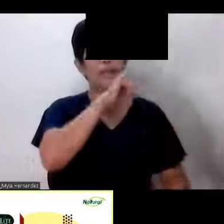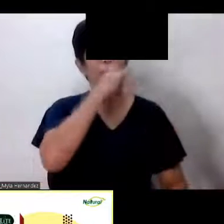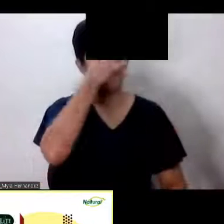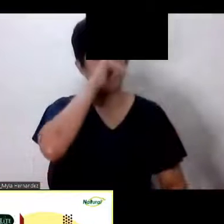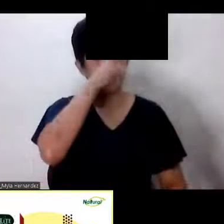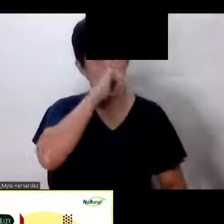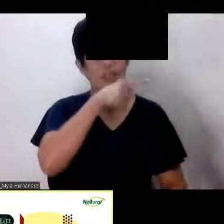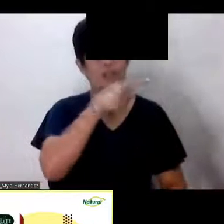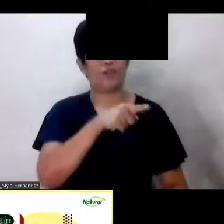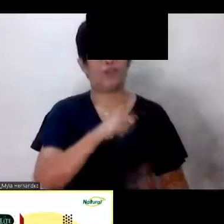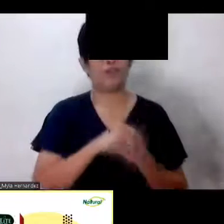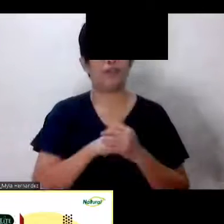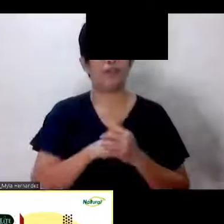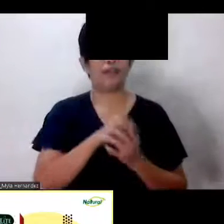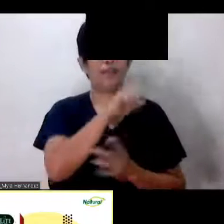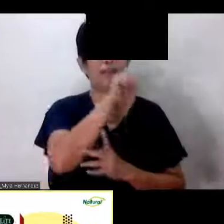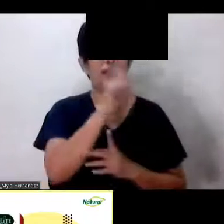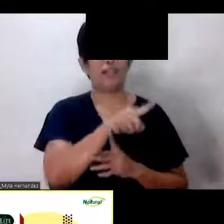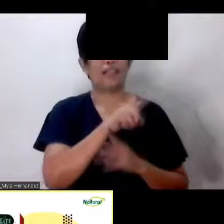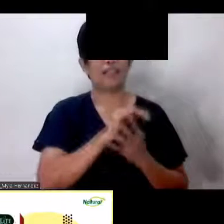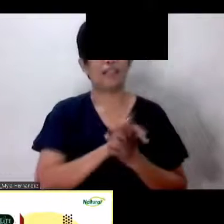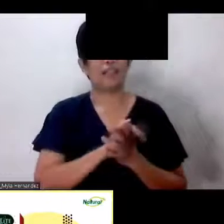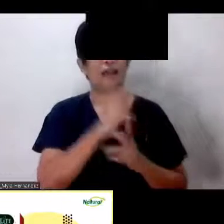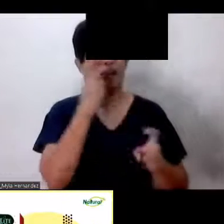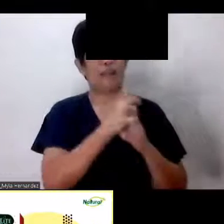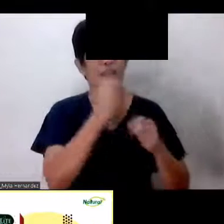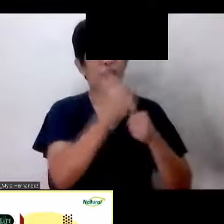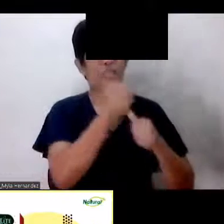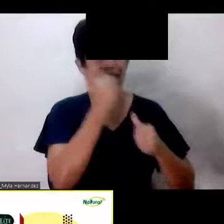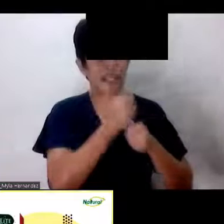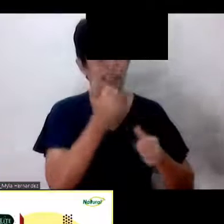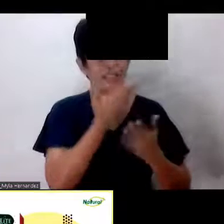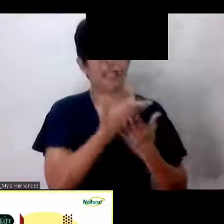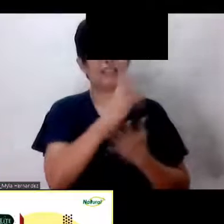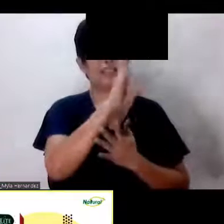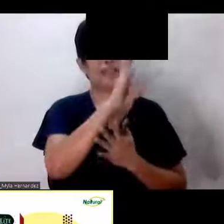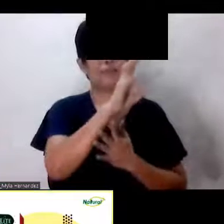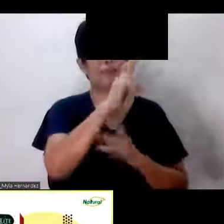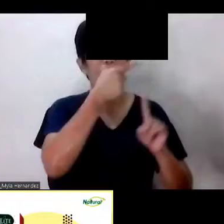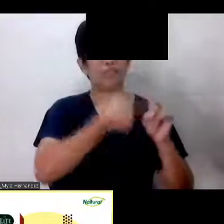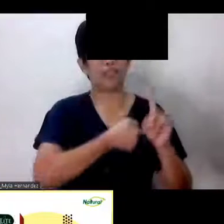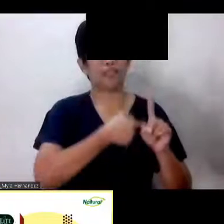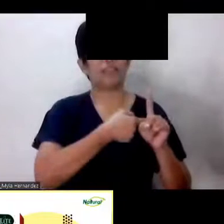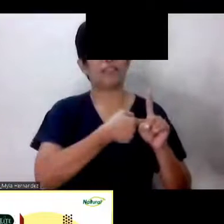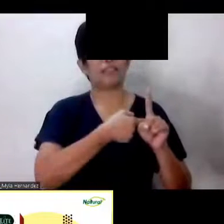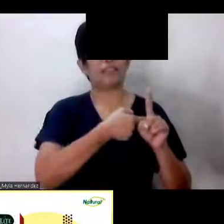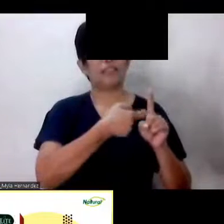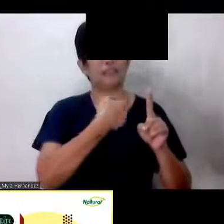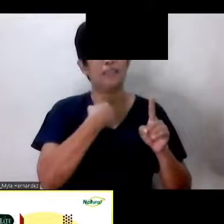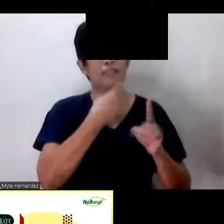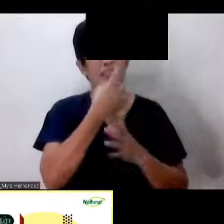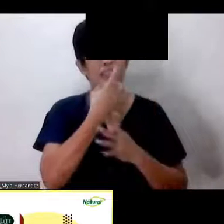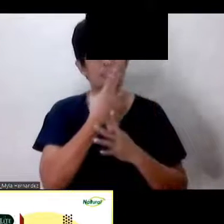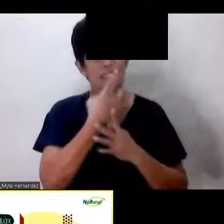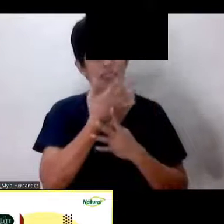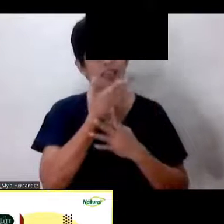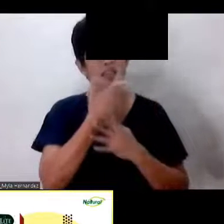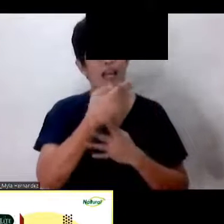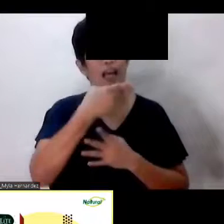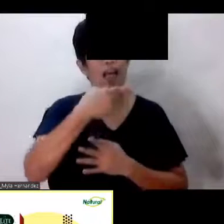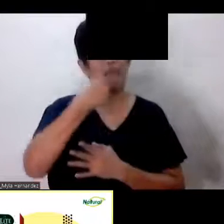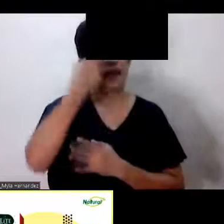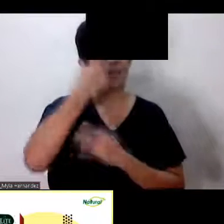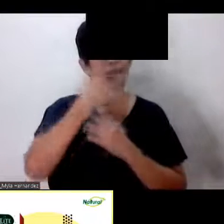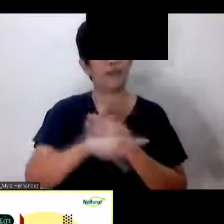Nagtatanong itong texture na hirap siya magdumi Seven months na po akong gamot na iniinom sa high blood